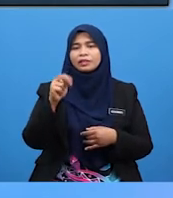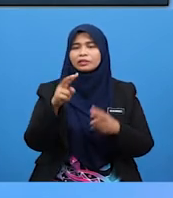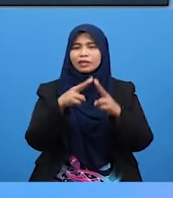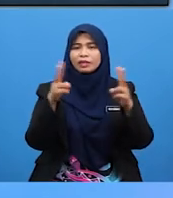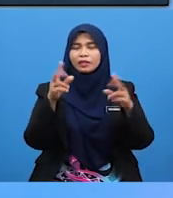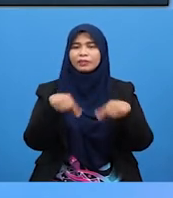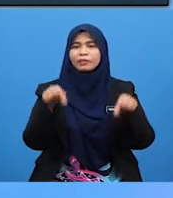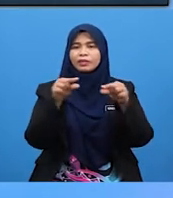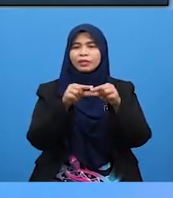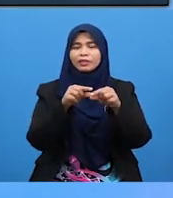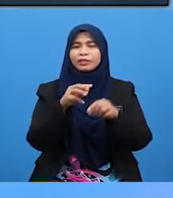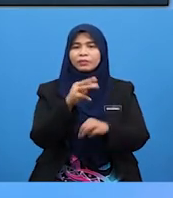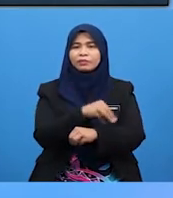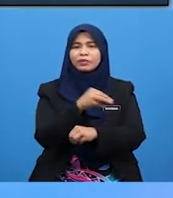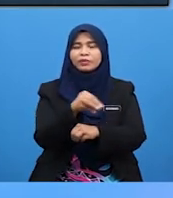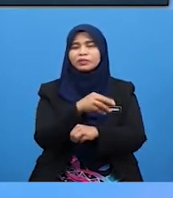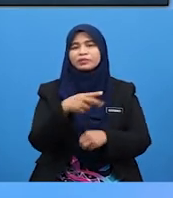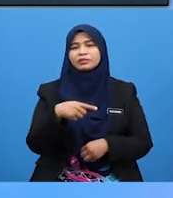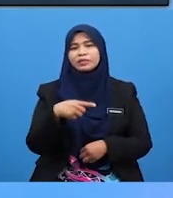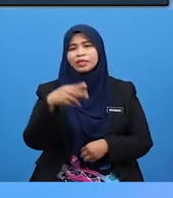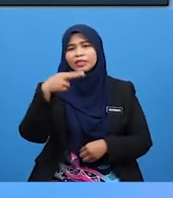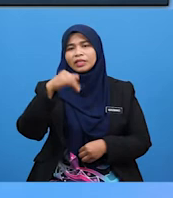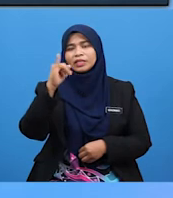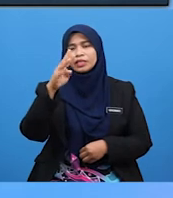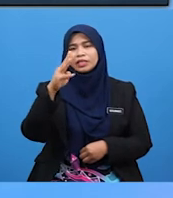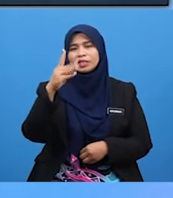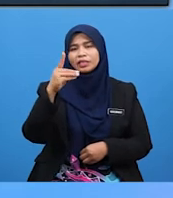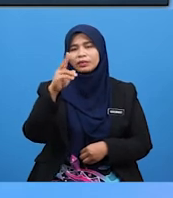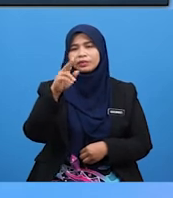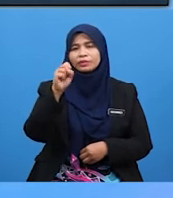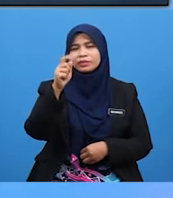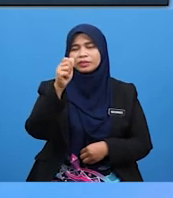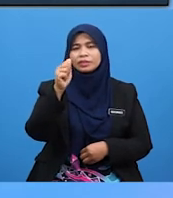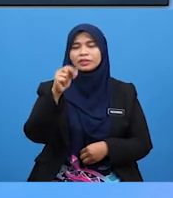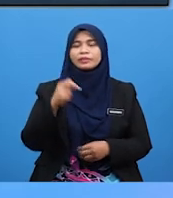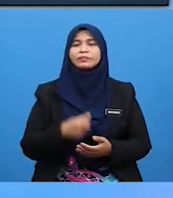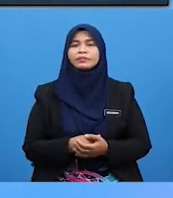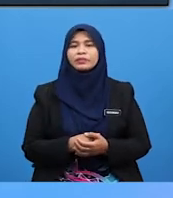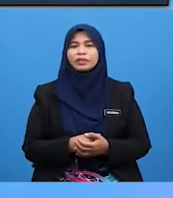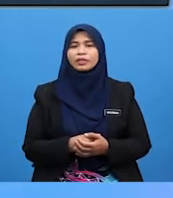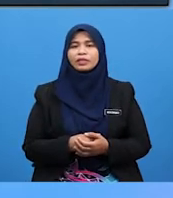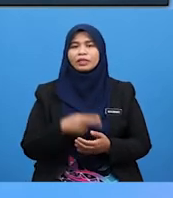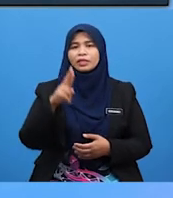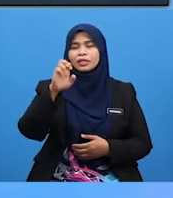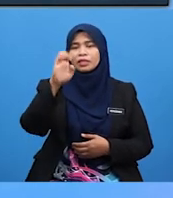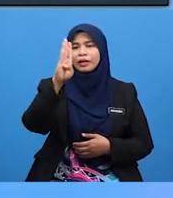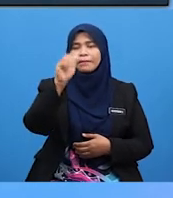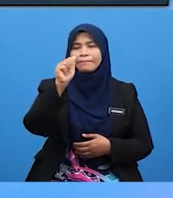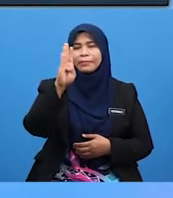Dalam Muzik Hindustan. Untuk pengetahuan Murid-murid Rebab